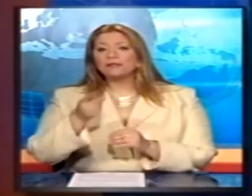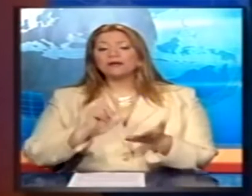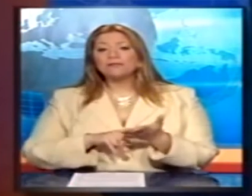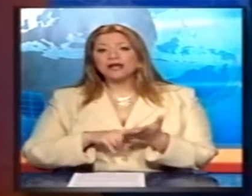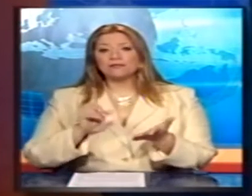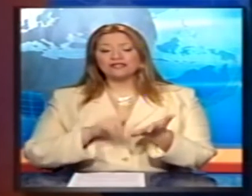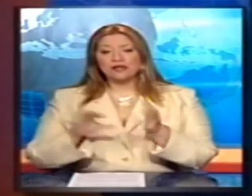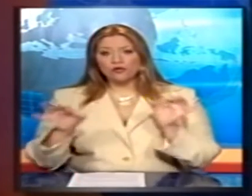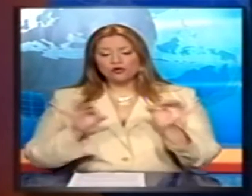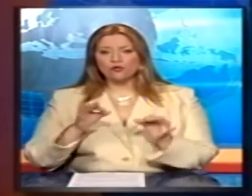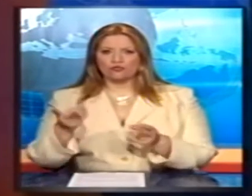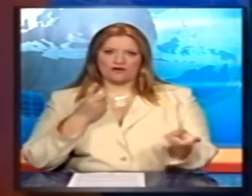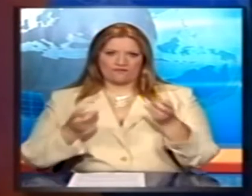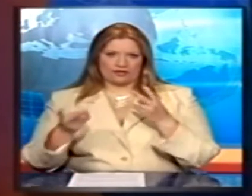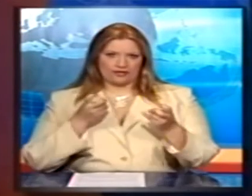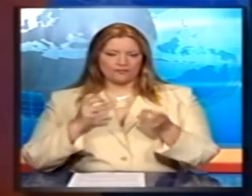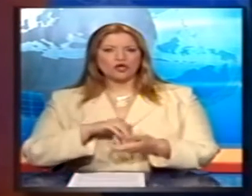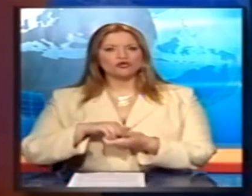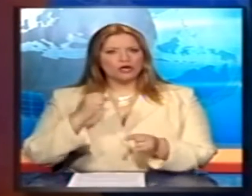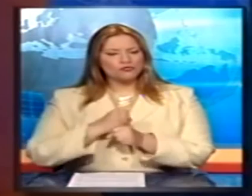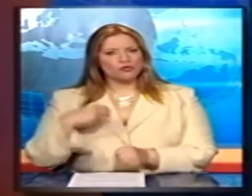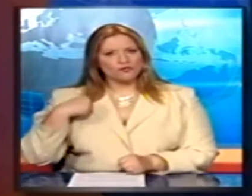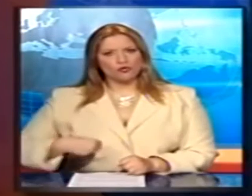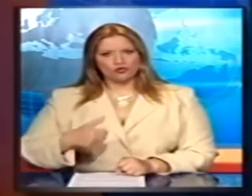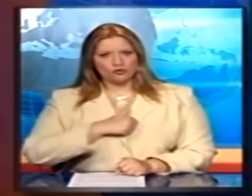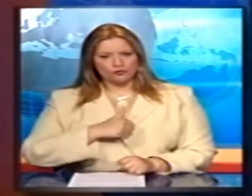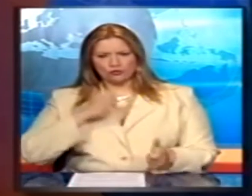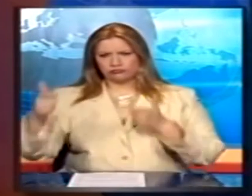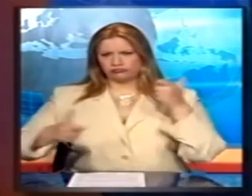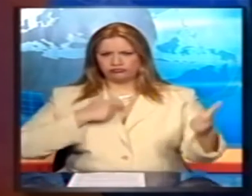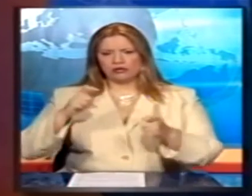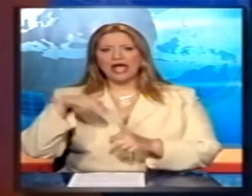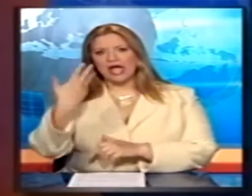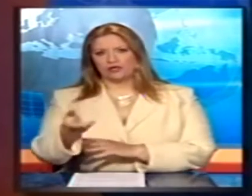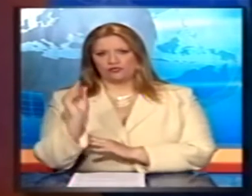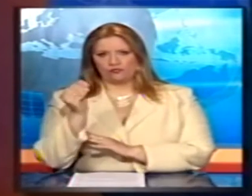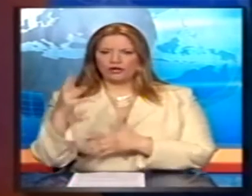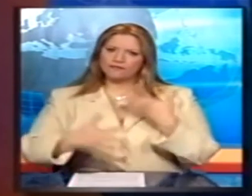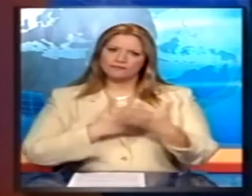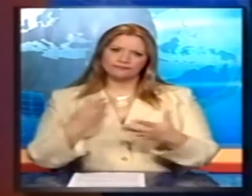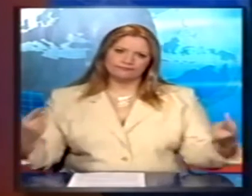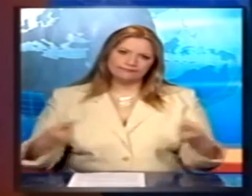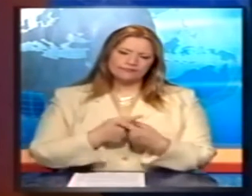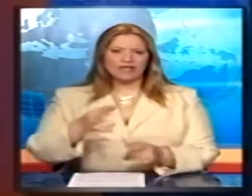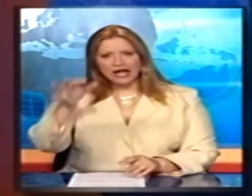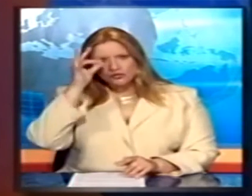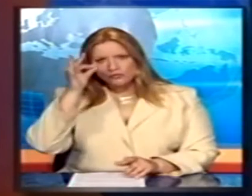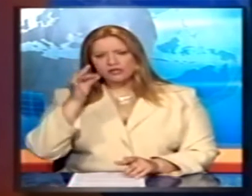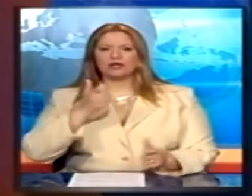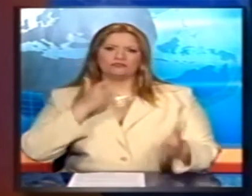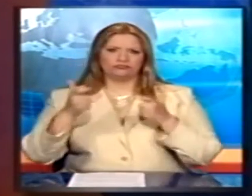απόστηση του επίμαχου σχέδιου νόμου Την ίδια ώρα για ΣΕΚΑ ΔΕΔΙ έκαναν συλλαλητήριο έξω από το Κοινοβούλιο Μικροεπεισόδια δημιουργήθηκαν